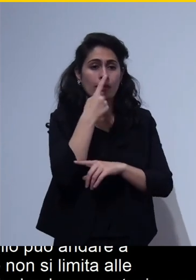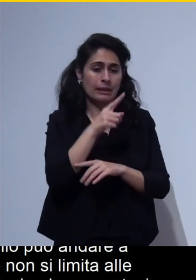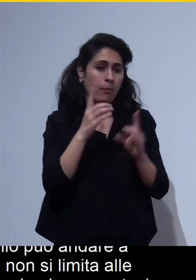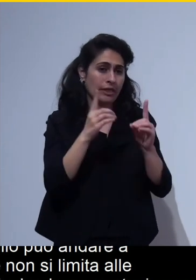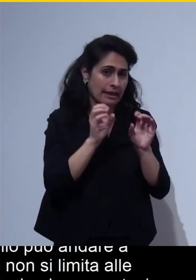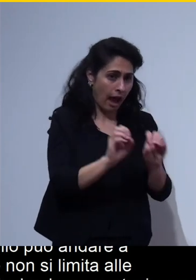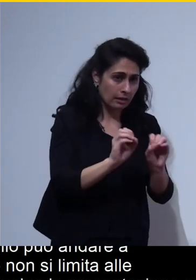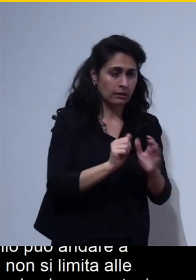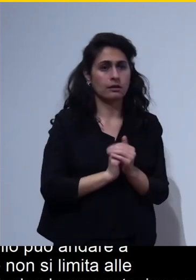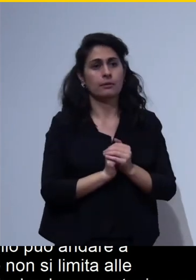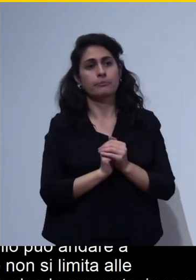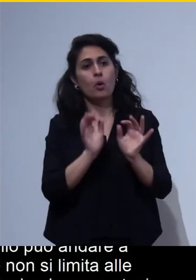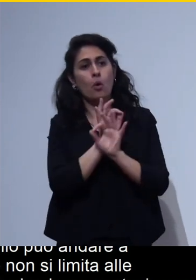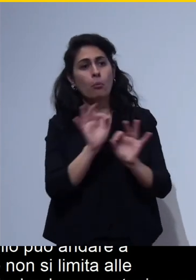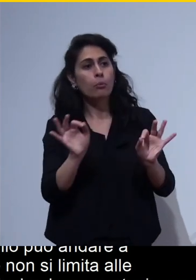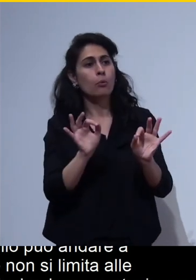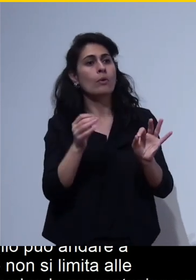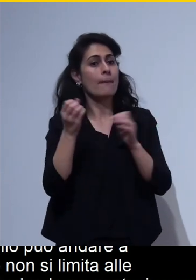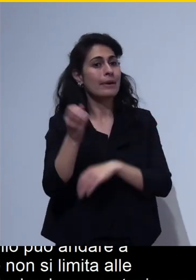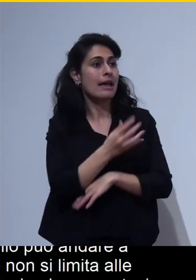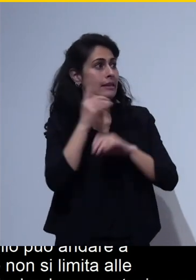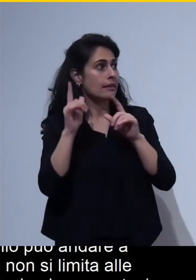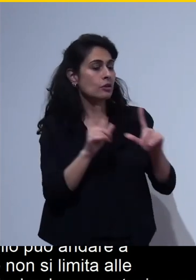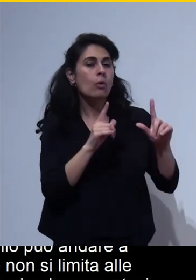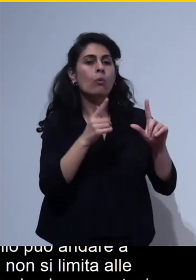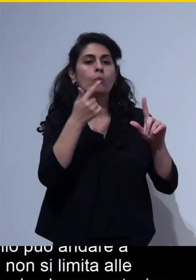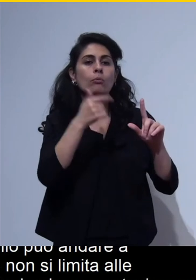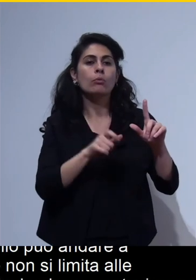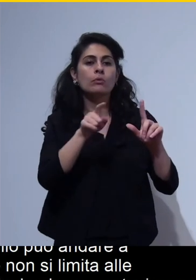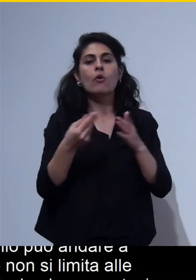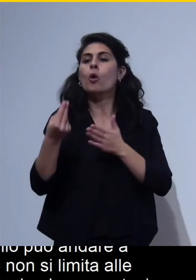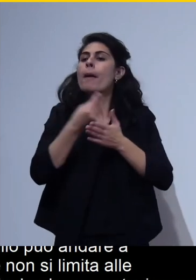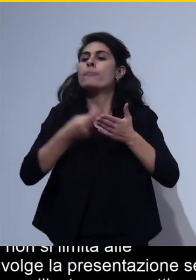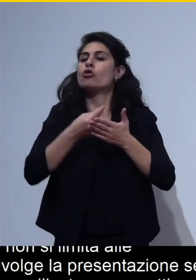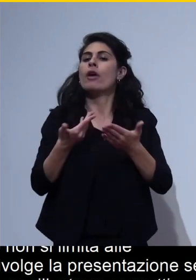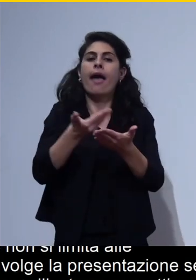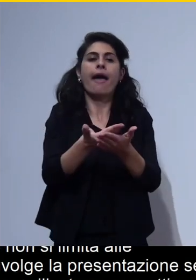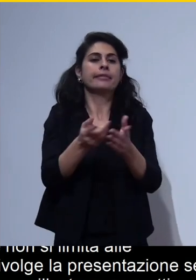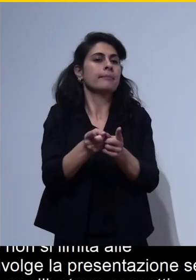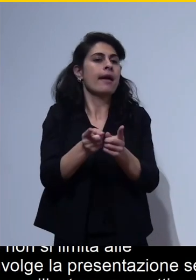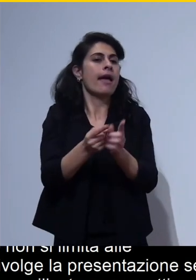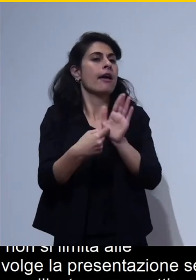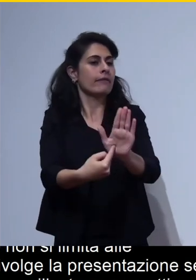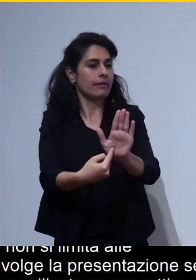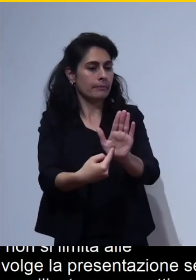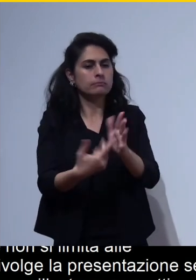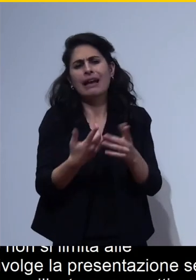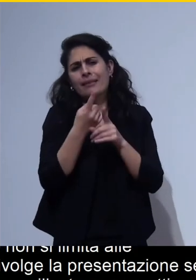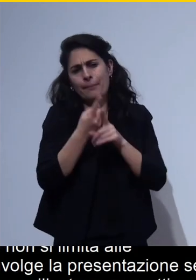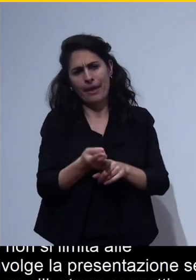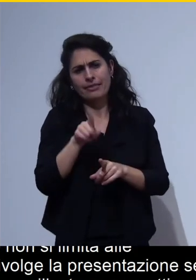illustrare alcuni concetti proprio molto molto brevemente dipende molto da questo e poi